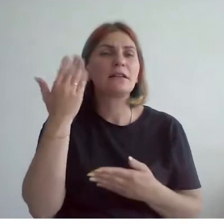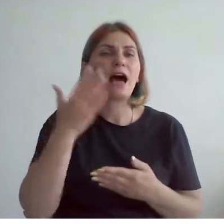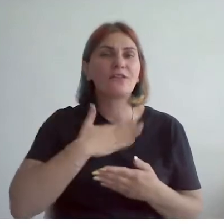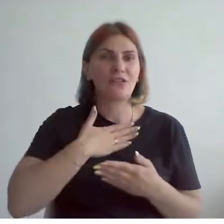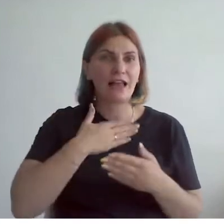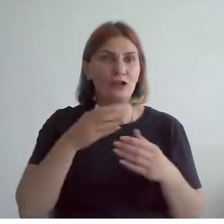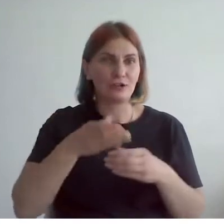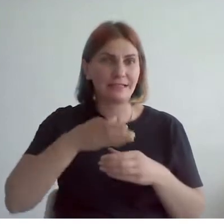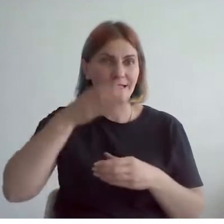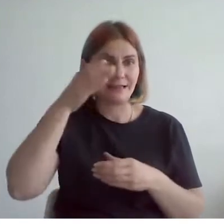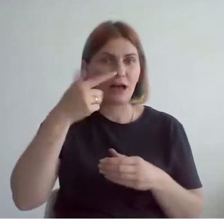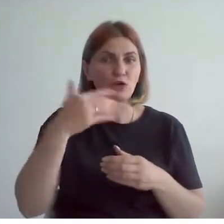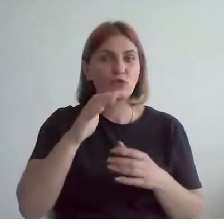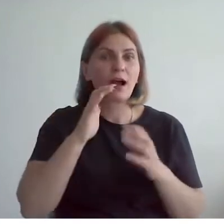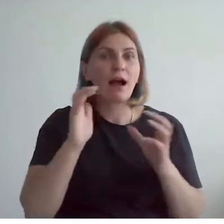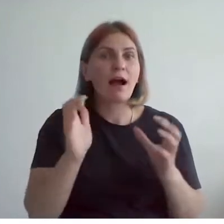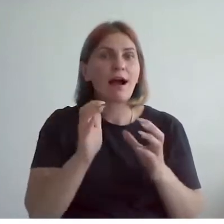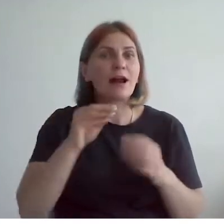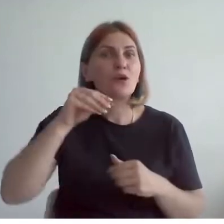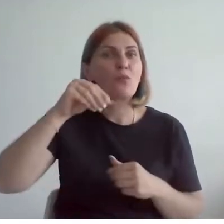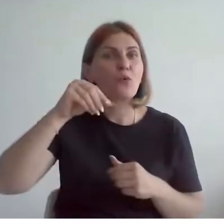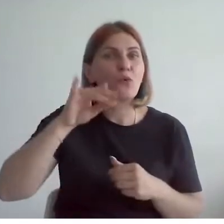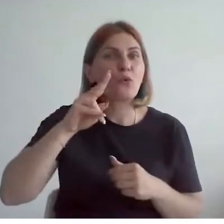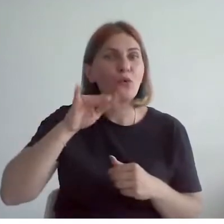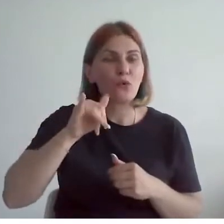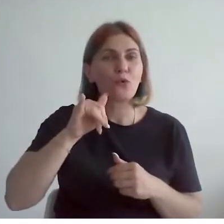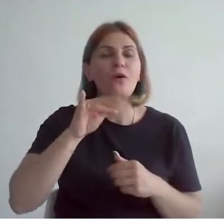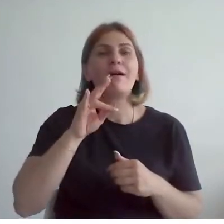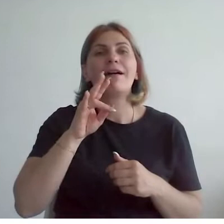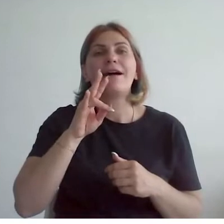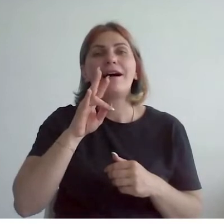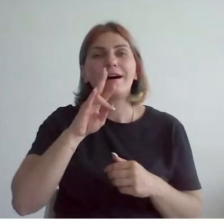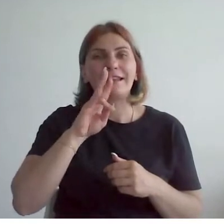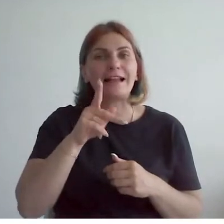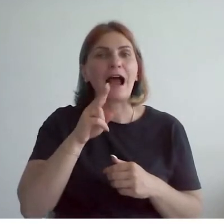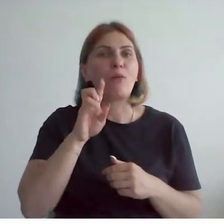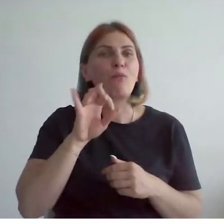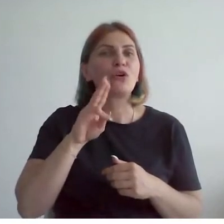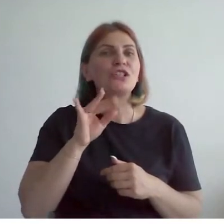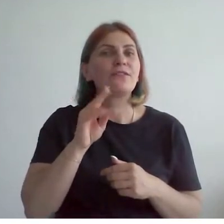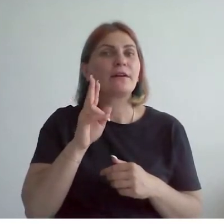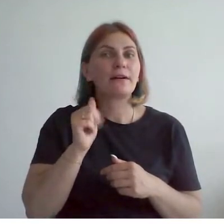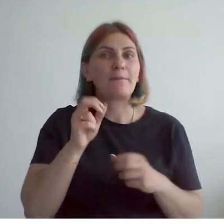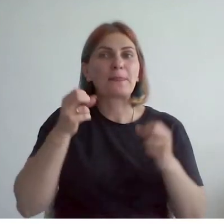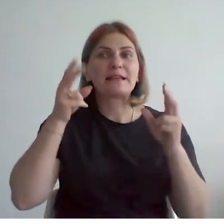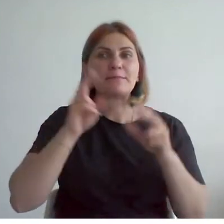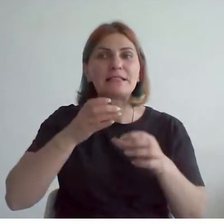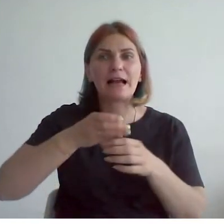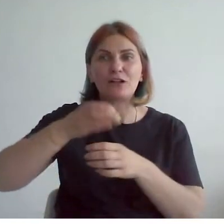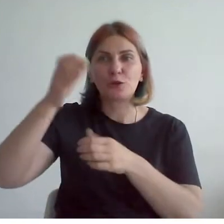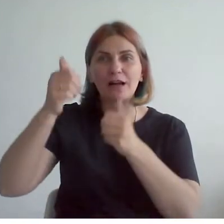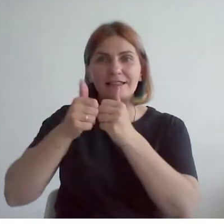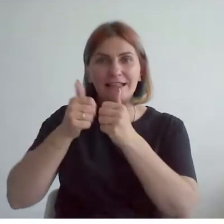хранили уже муку для производства на большевике, не для сил. По специальным трубам из соседних зданий